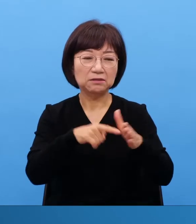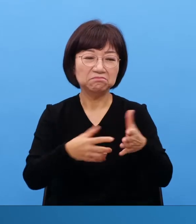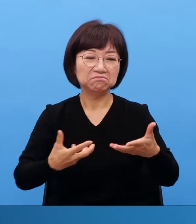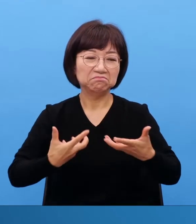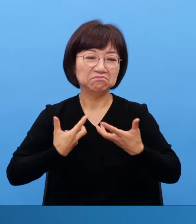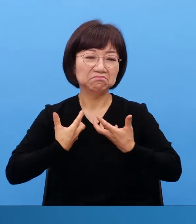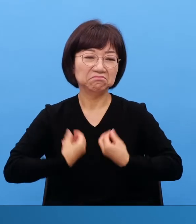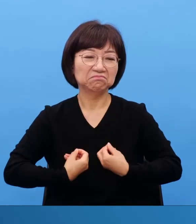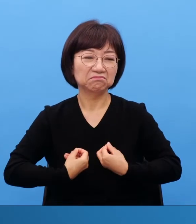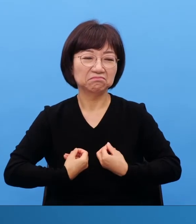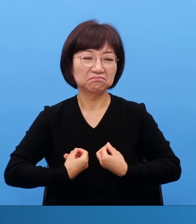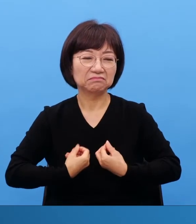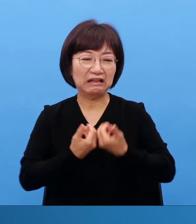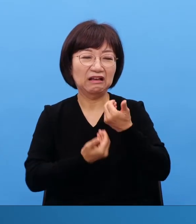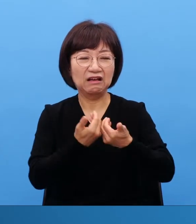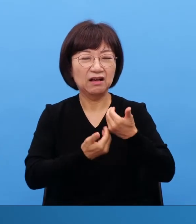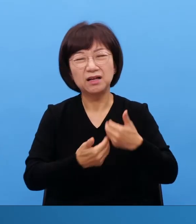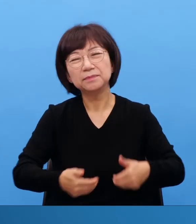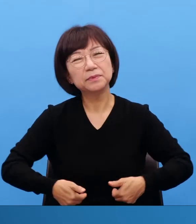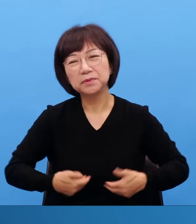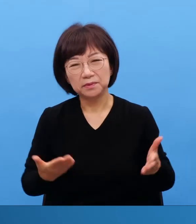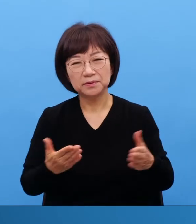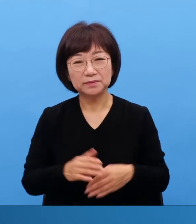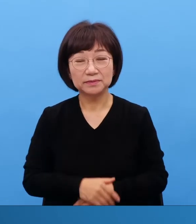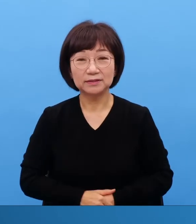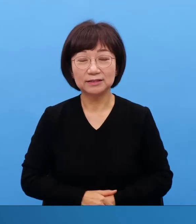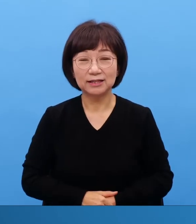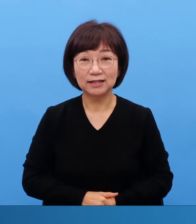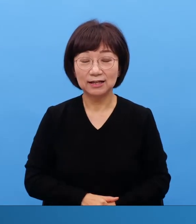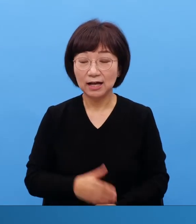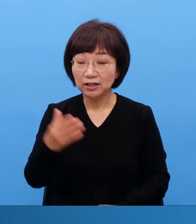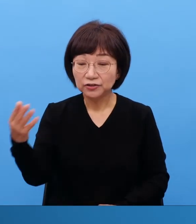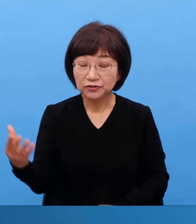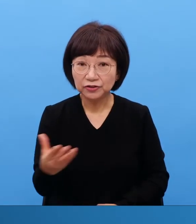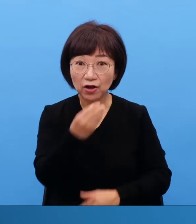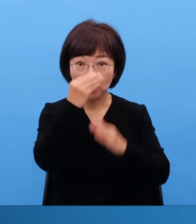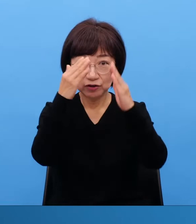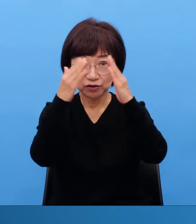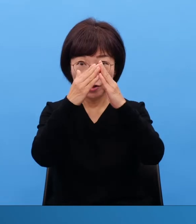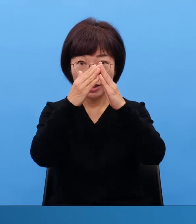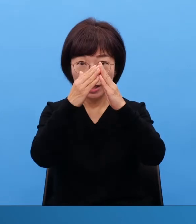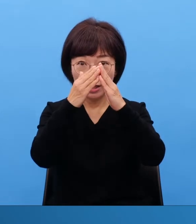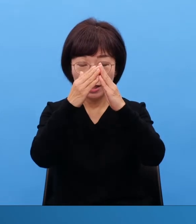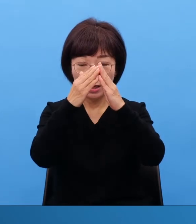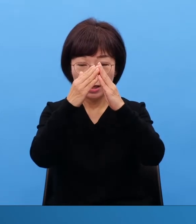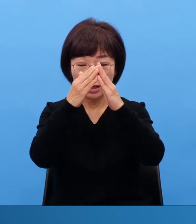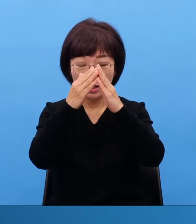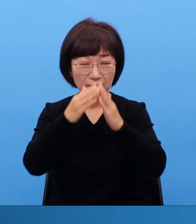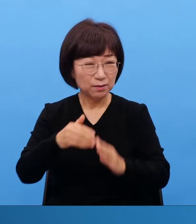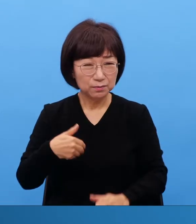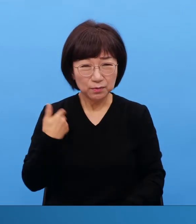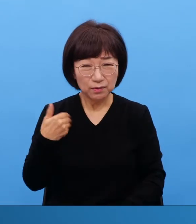그러니 이 은약을 안다면요 지구상에는 허감이 올 수밖에 없는 상황이에요